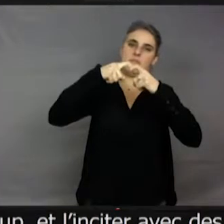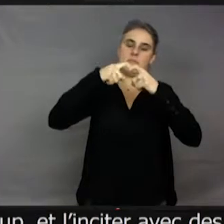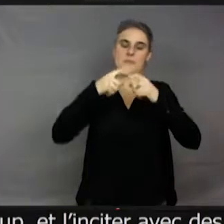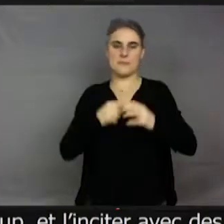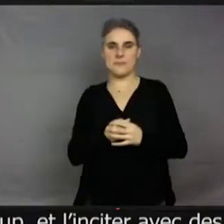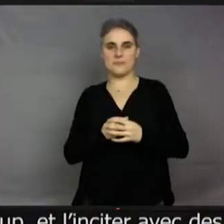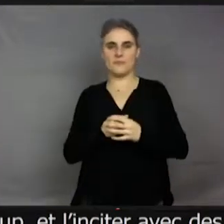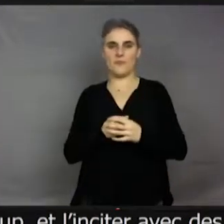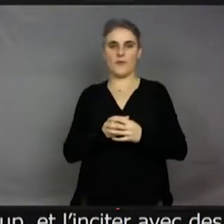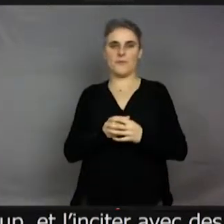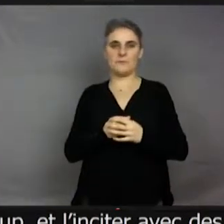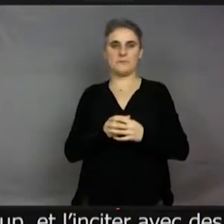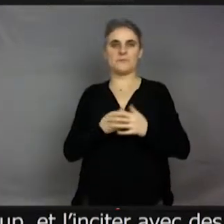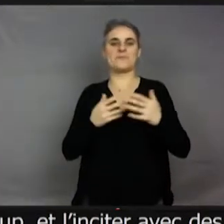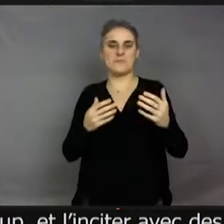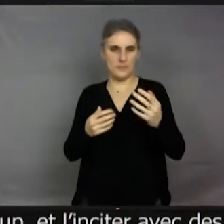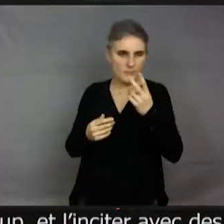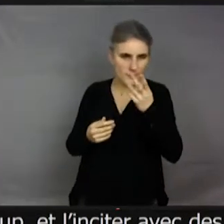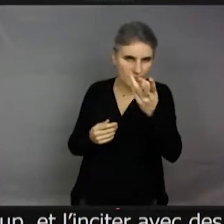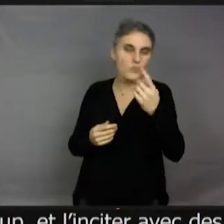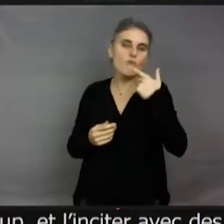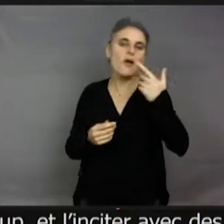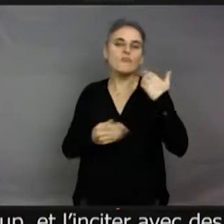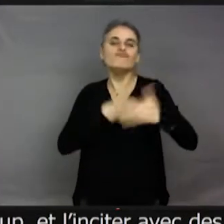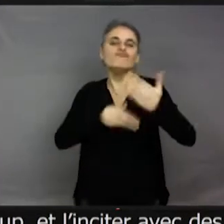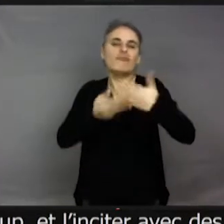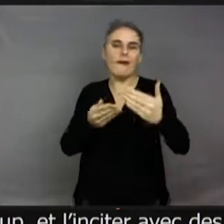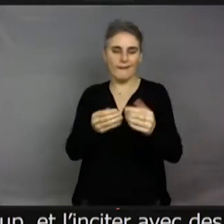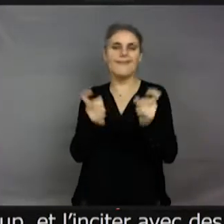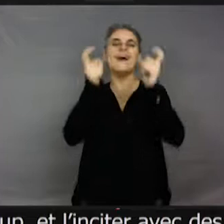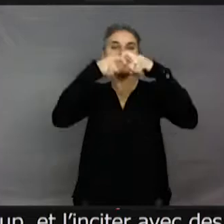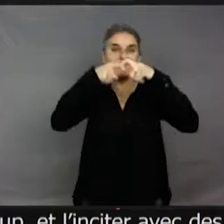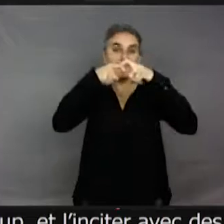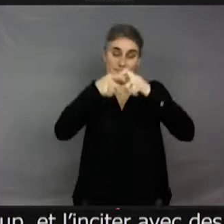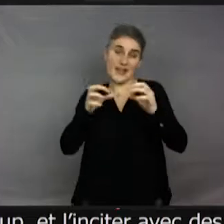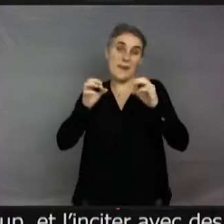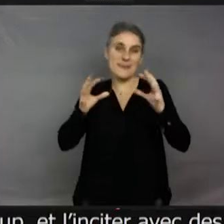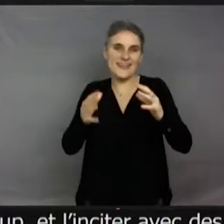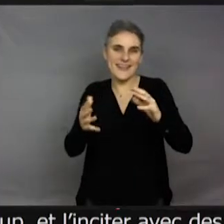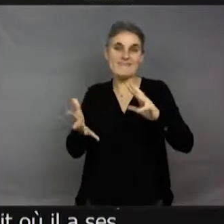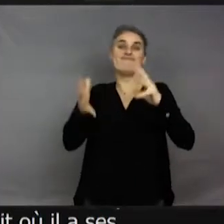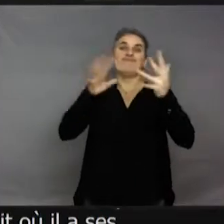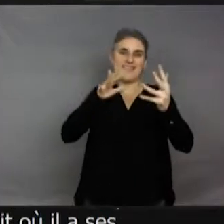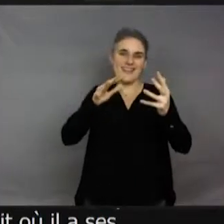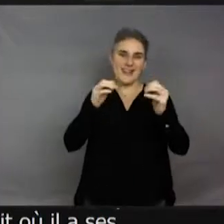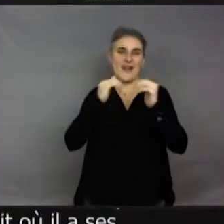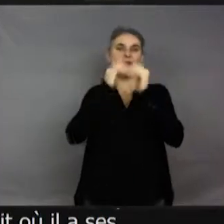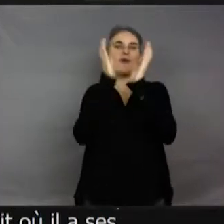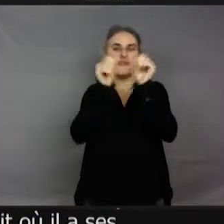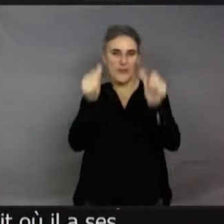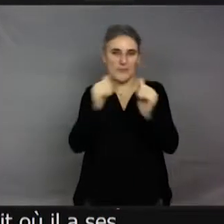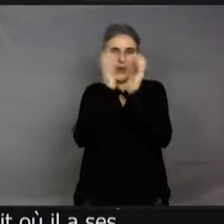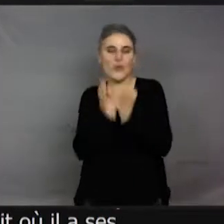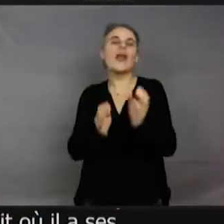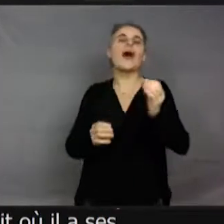si vous avez suivi, au bout d'un moment, cette position forme un cœur copulateur. Donc là, vous voyez, à gauche, le monsieur est en bleu. Il